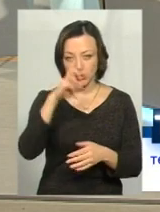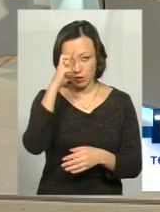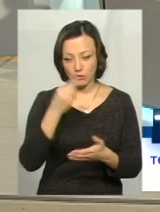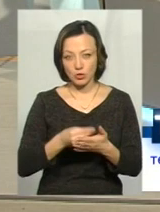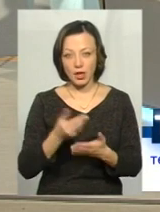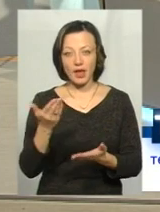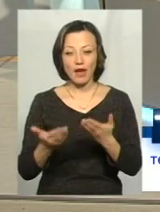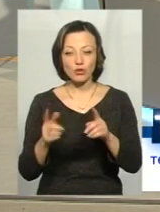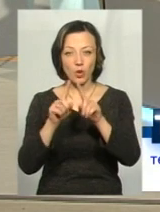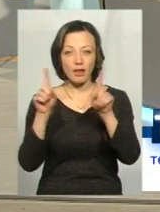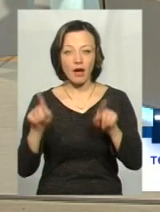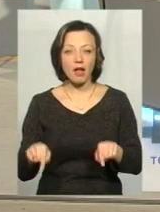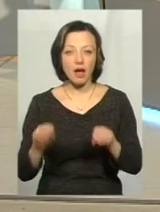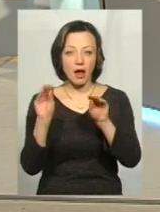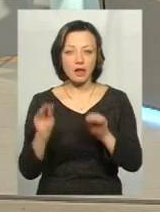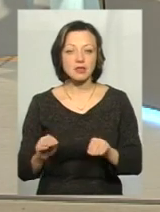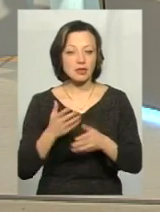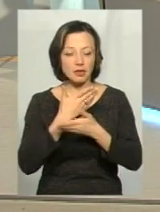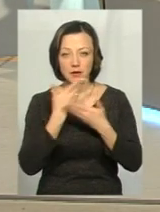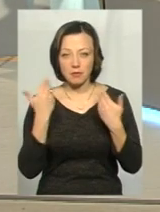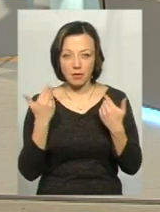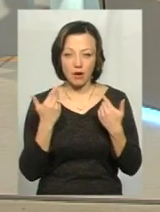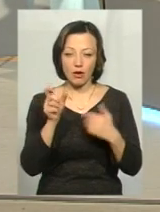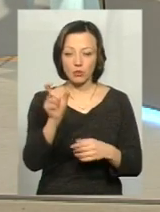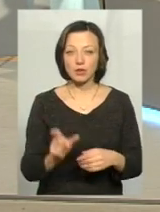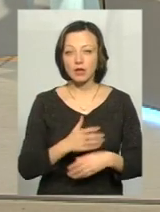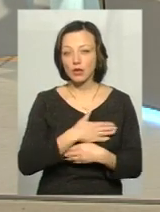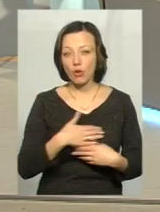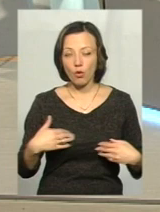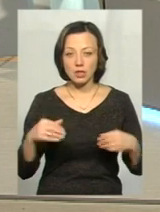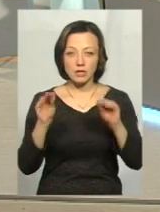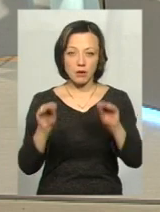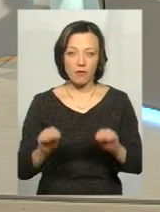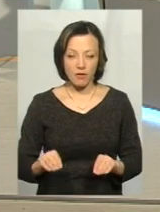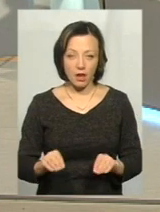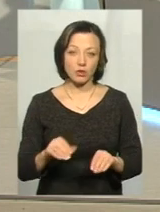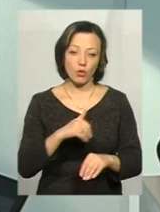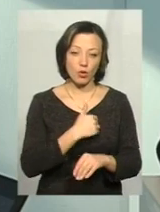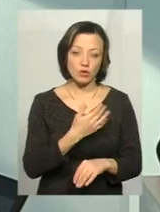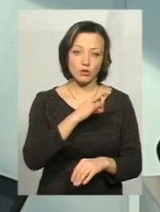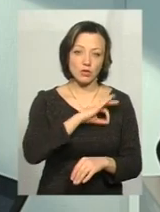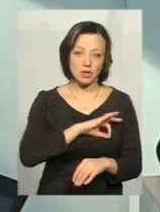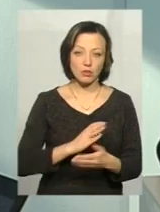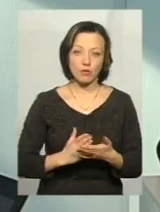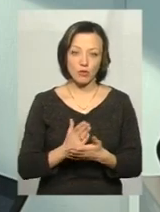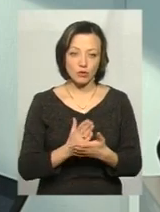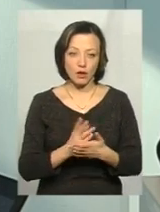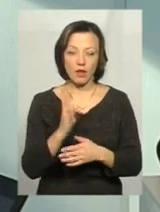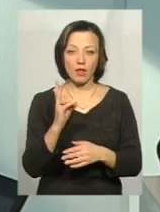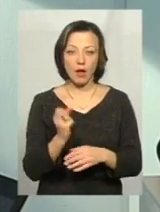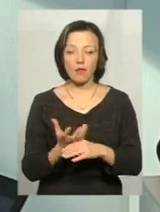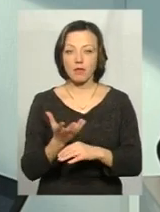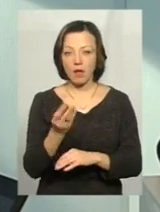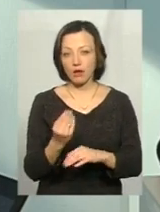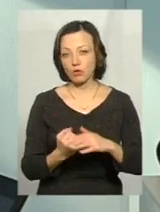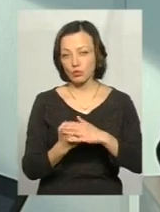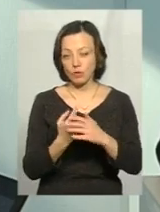бюджету. Якщо дані декларація не заповнена, особа не хоче її заповняти, хоче скористатися послугами на платній